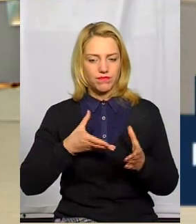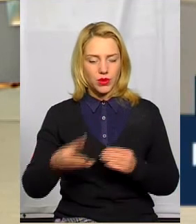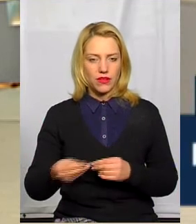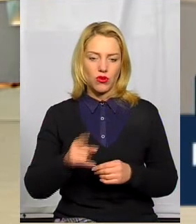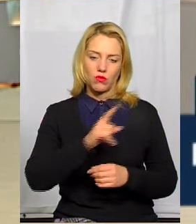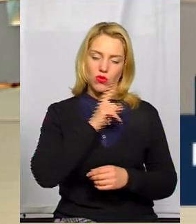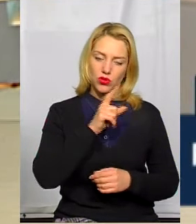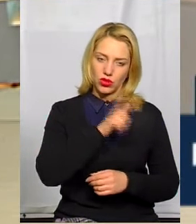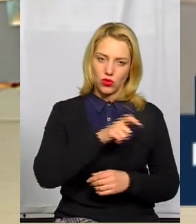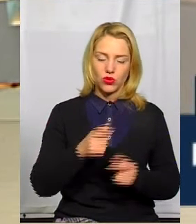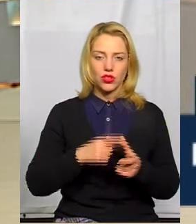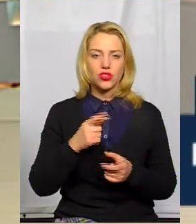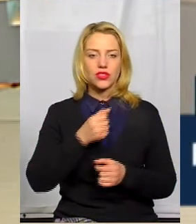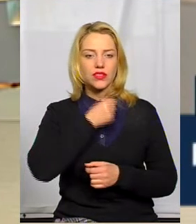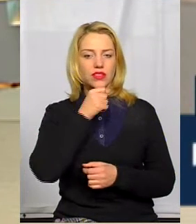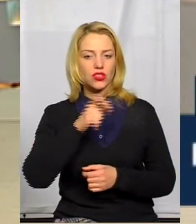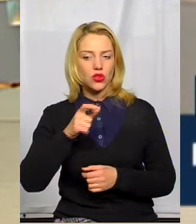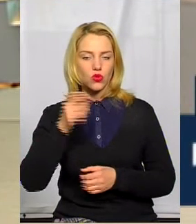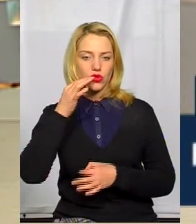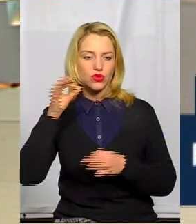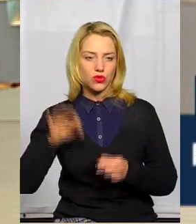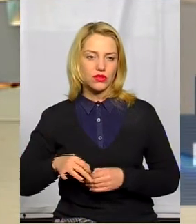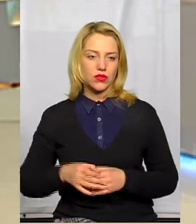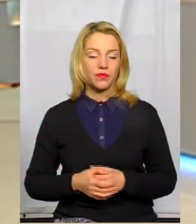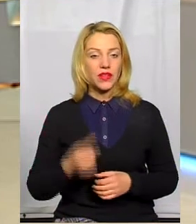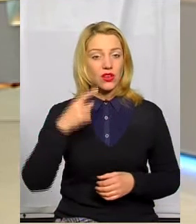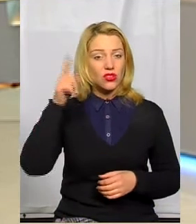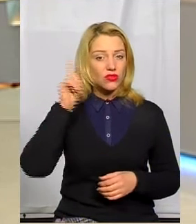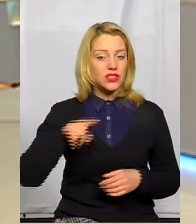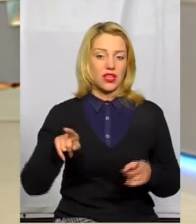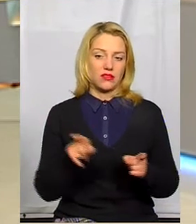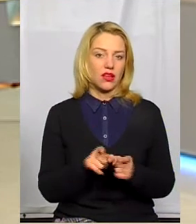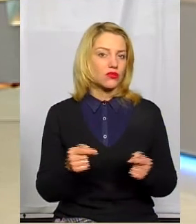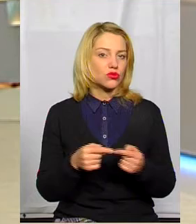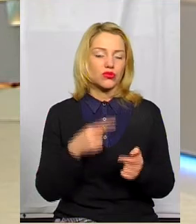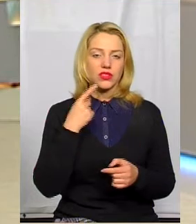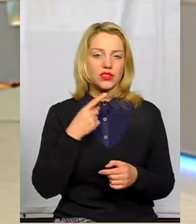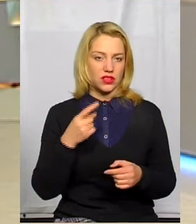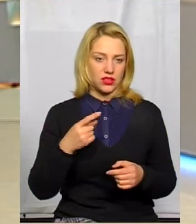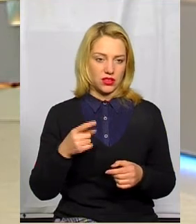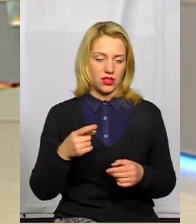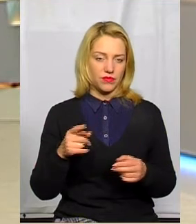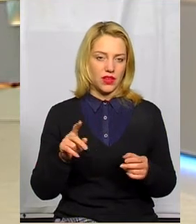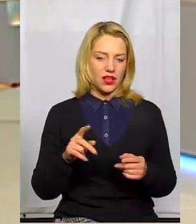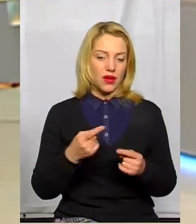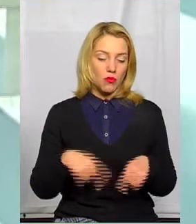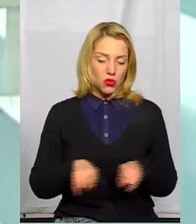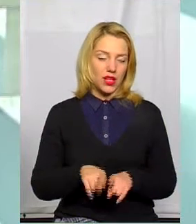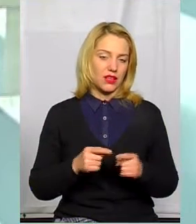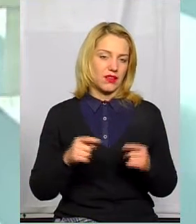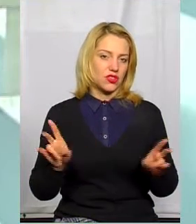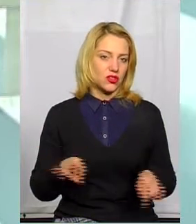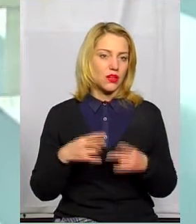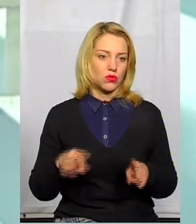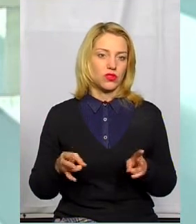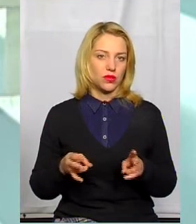віку з досвідом? Ну, ви знаєте, однозначно говорити про такі речі не… навіть не потрібно, я б так